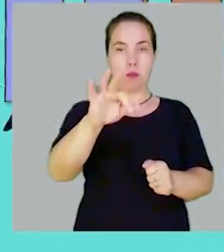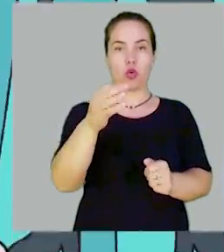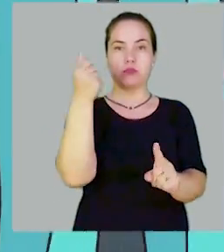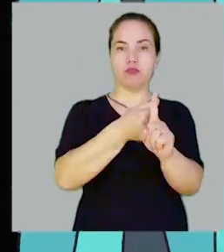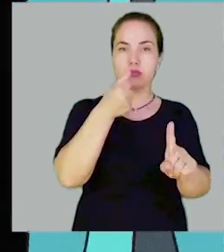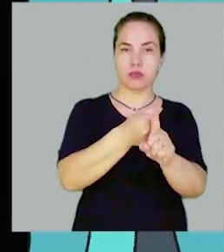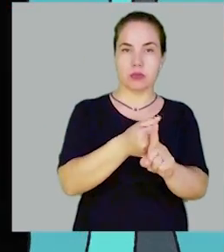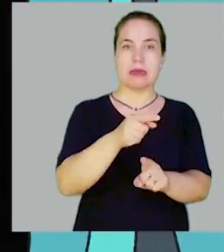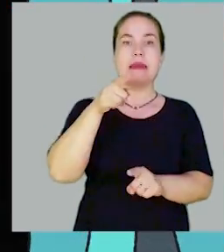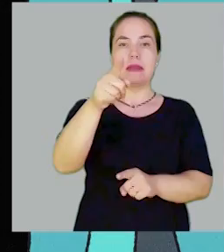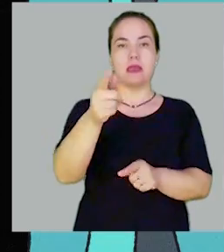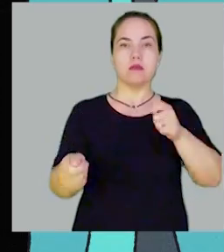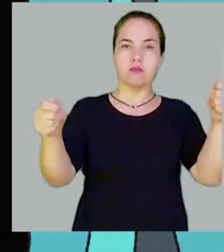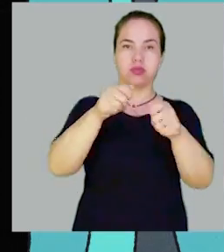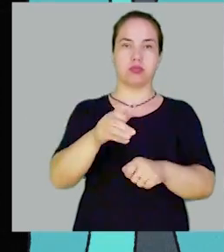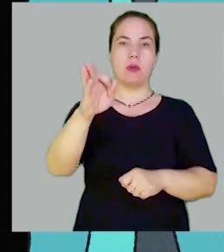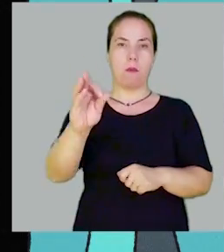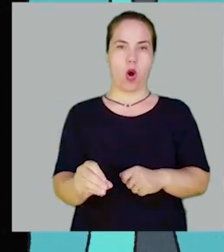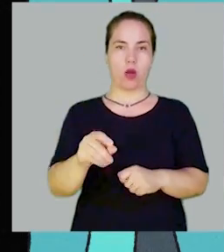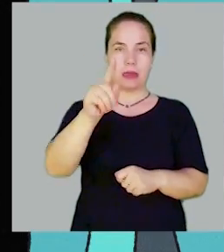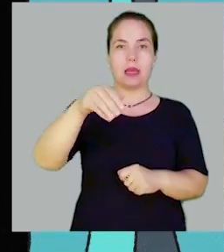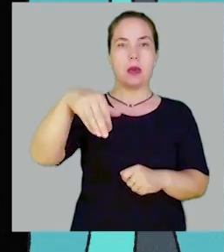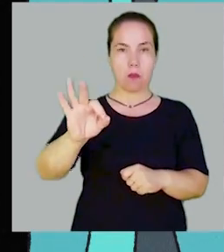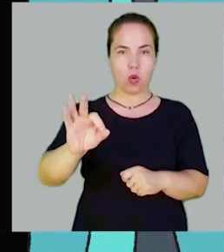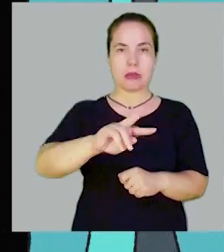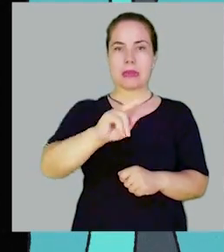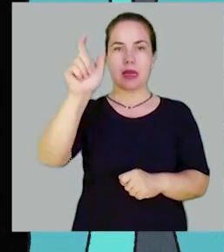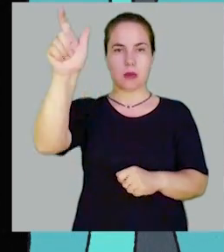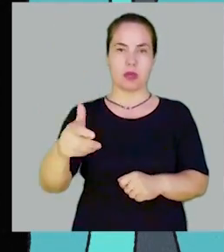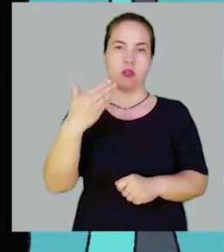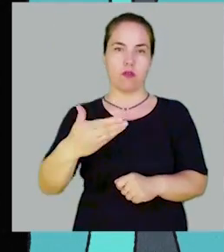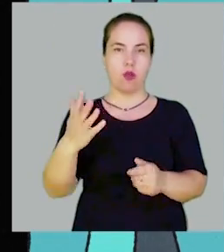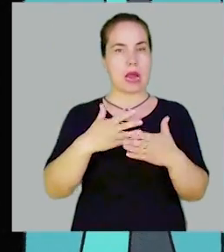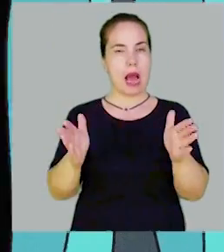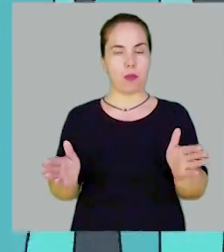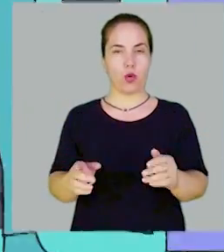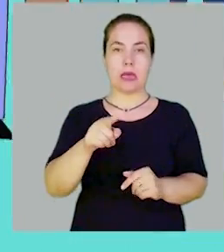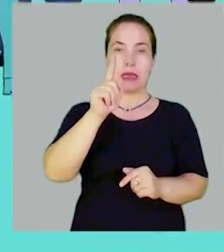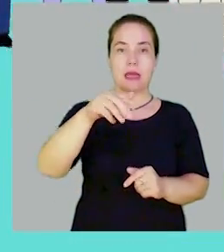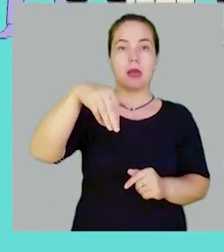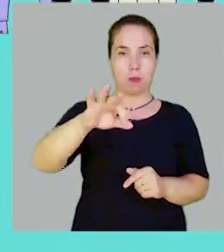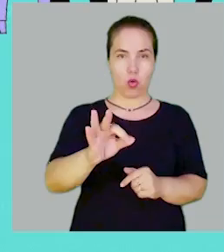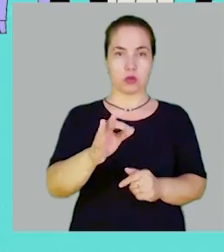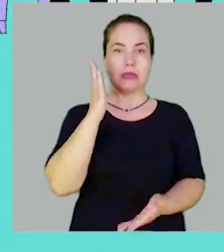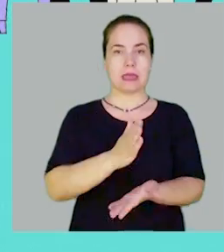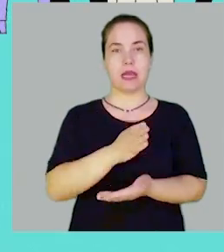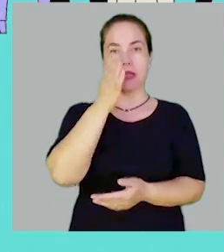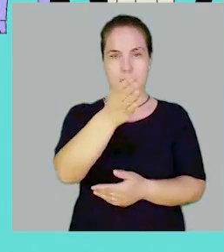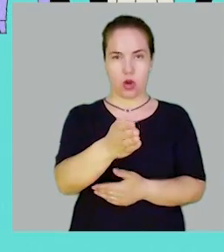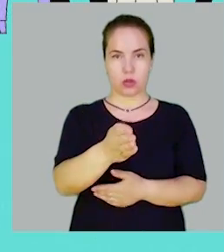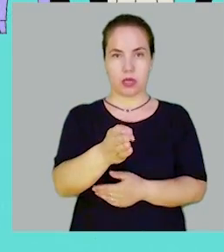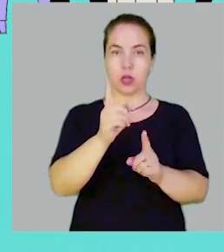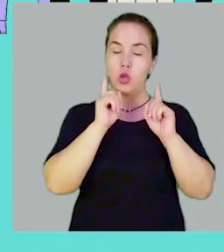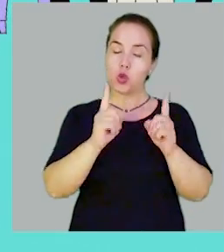Ti mund të bësh të ndryshimin. Ti mund të bëhesh zëri atyre që kanë nevoj. Ti mund të jesh zëri otë. Mëso,